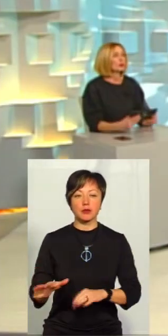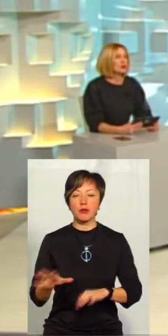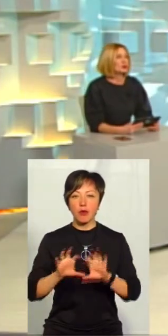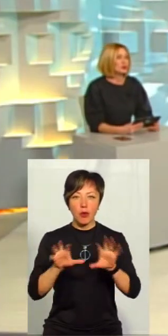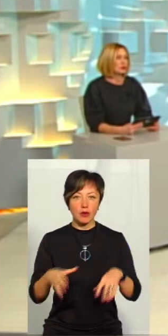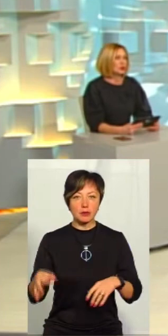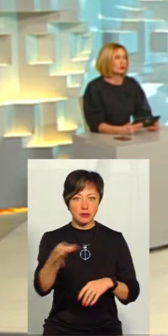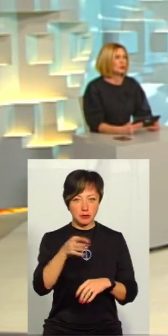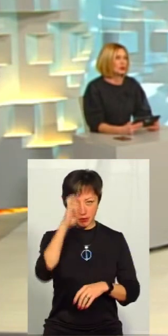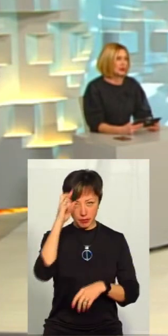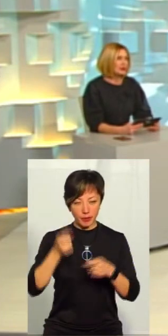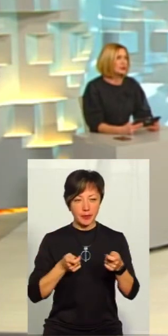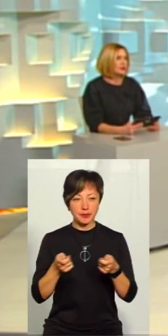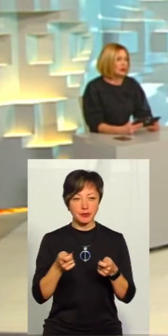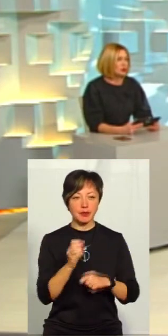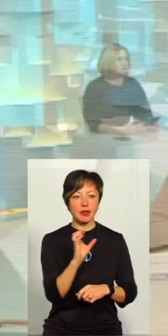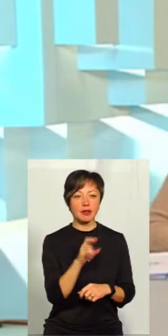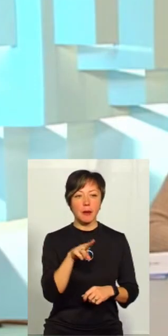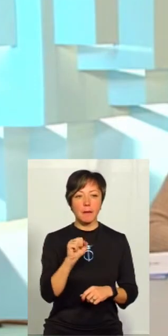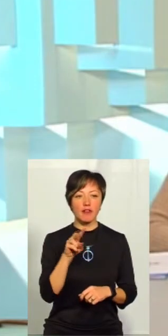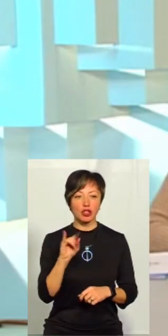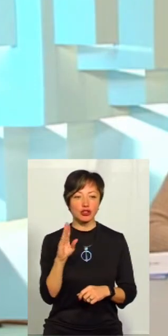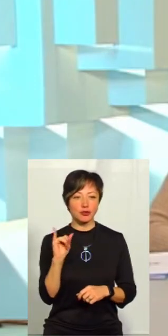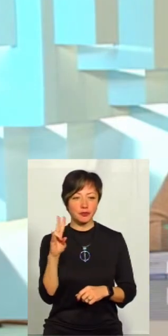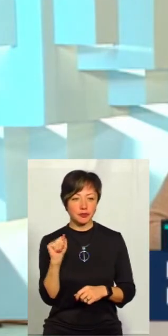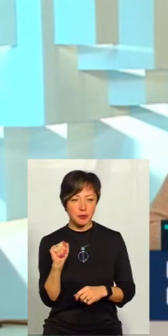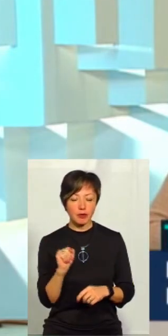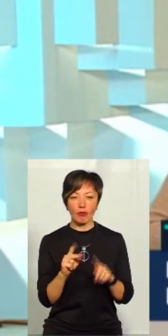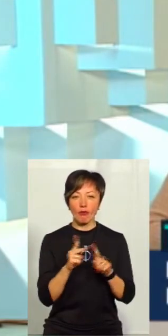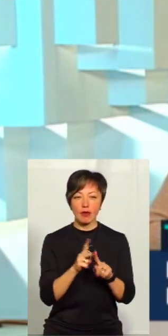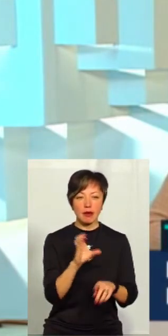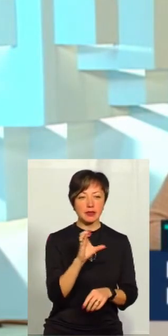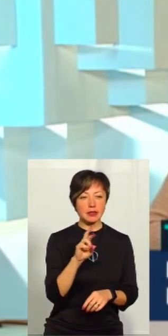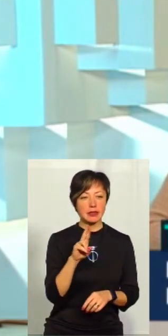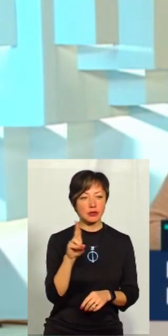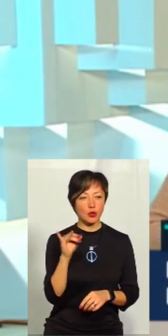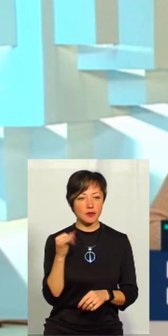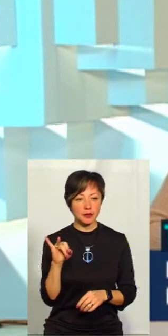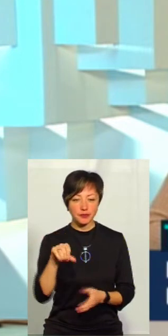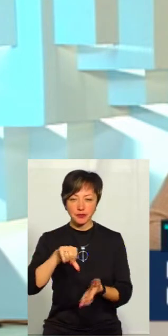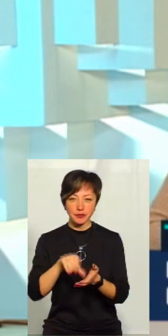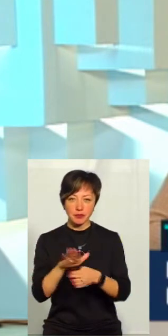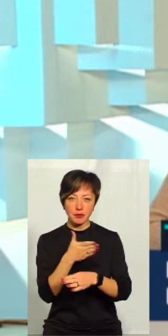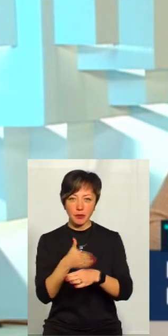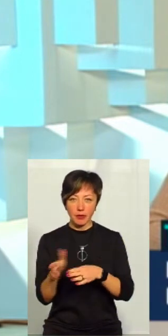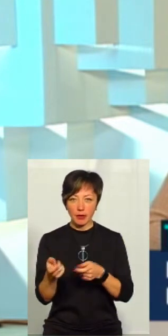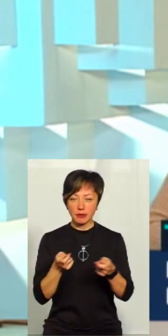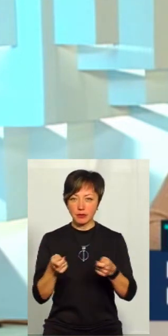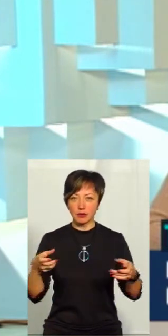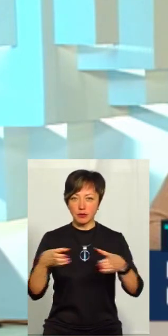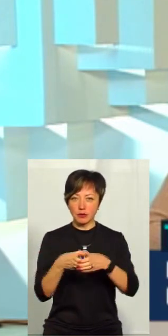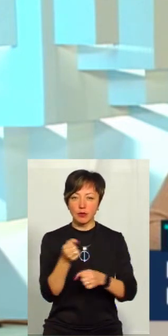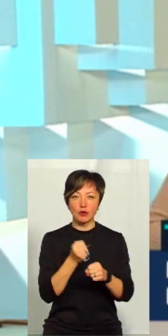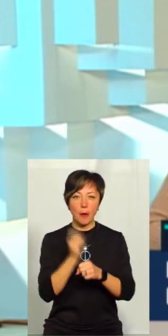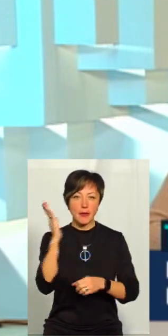голови Хмельницької обласної державної адміністрації Світланою Павлишиною та Сергієм Яцковським, членом міжвідомчої обласної робочої групи з